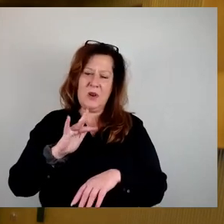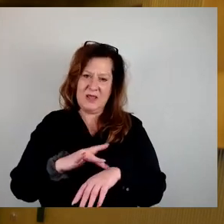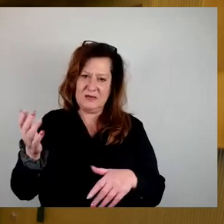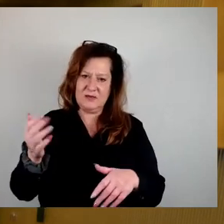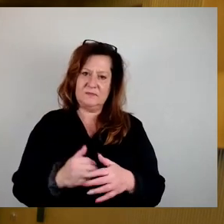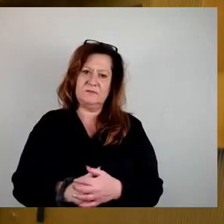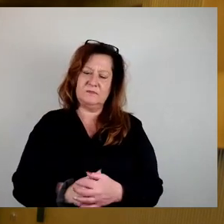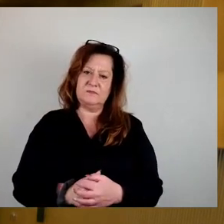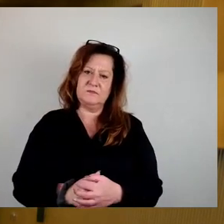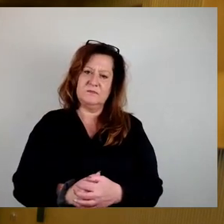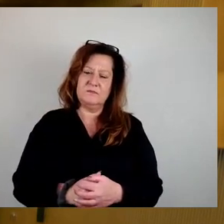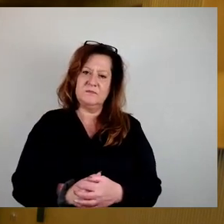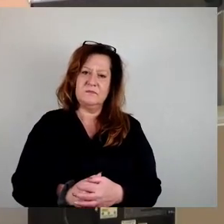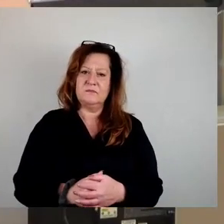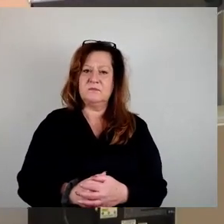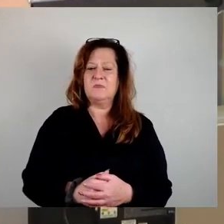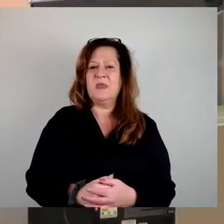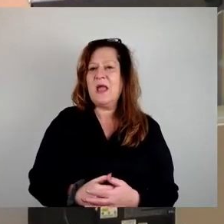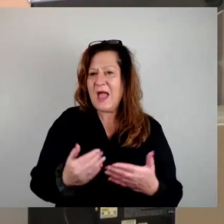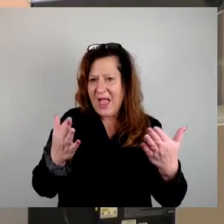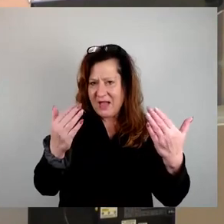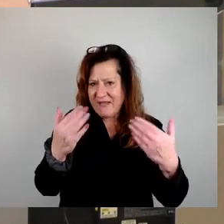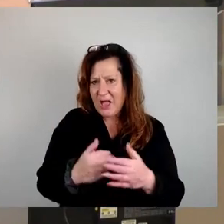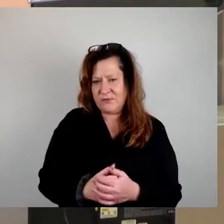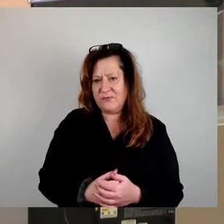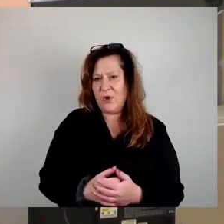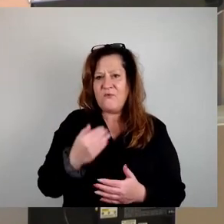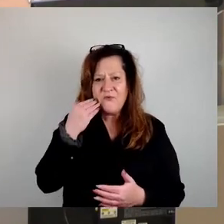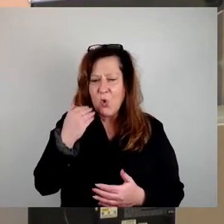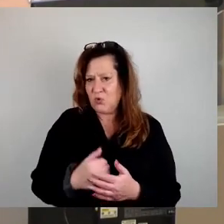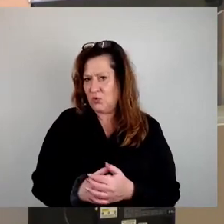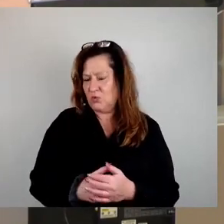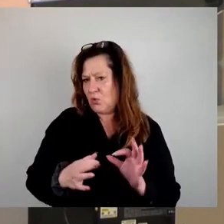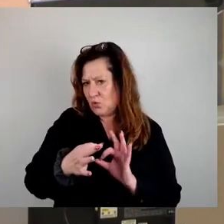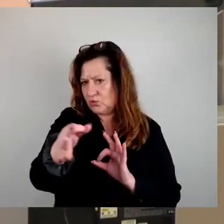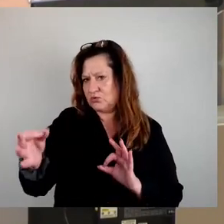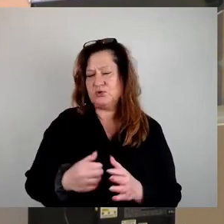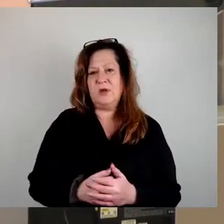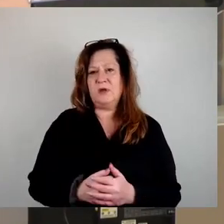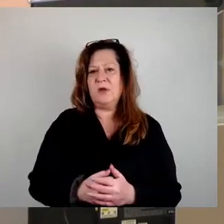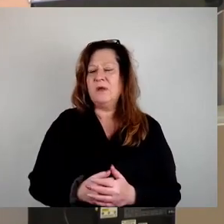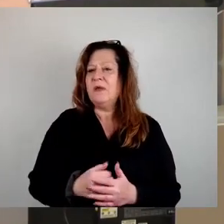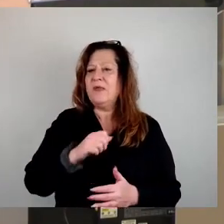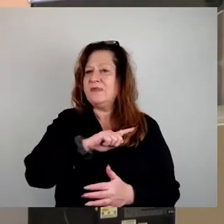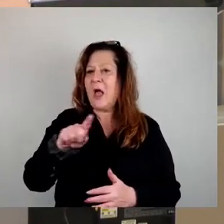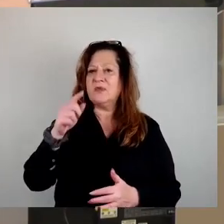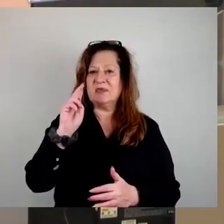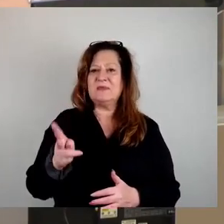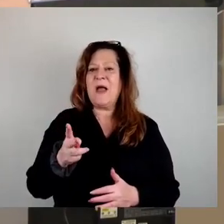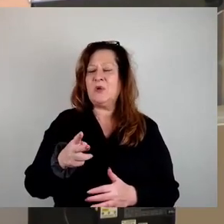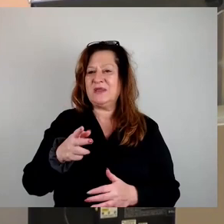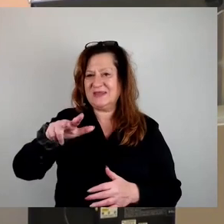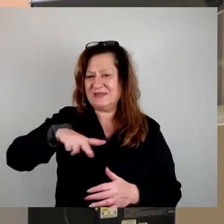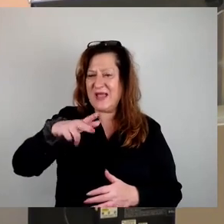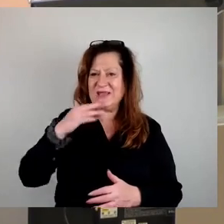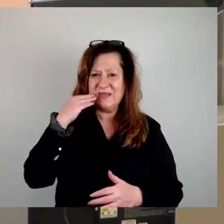Erwerb von Wohnbeständen und Grundstücken, Ankauf von 1213 Wohnungen der Vonovia sowie einige Grundstücke. Gleich vorneweg, wir können